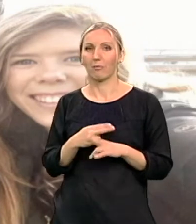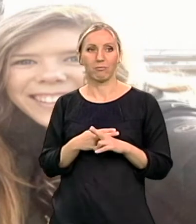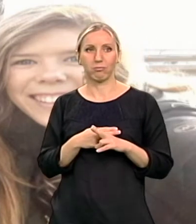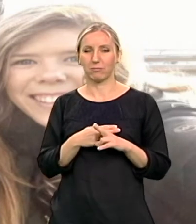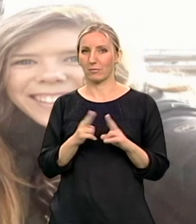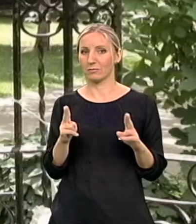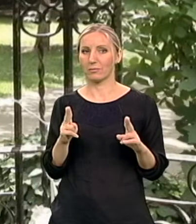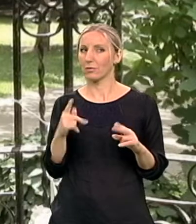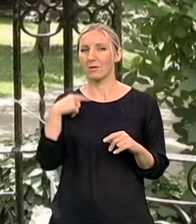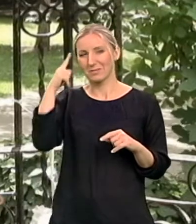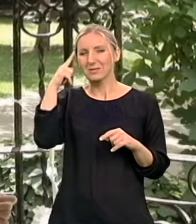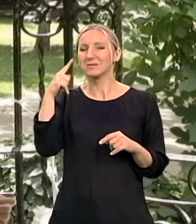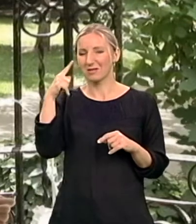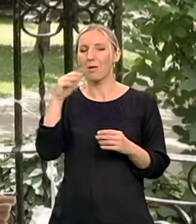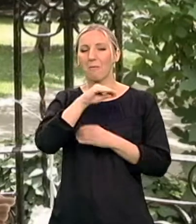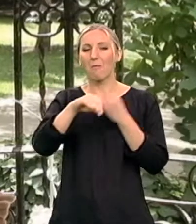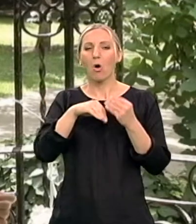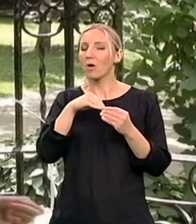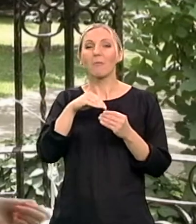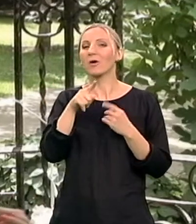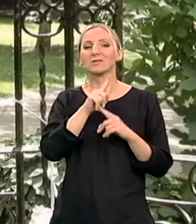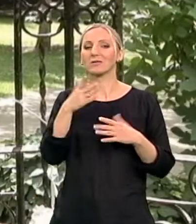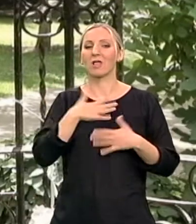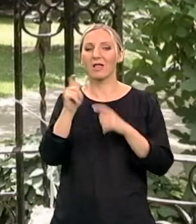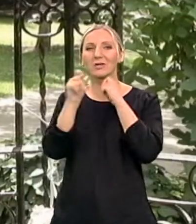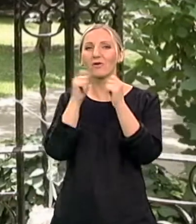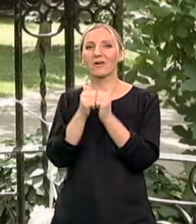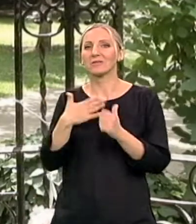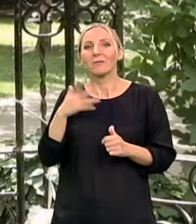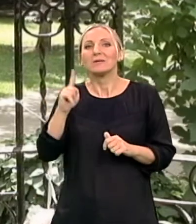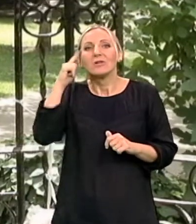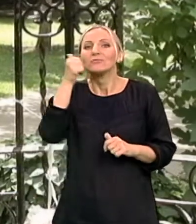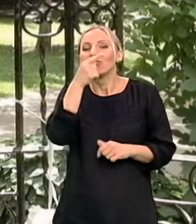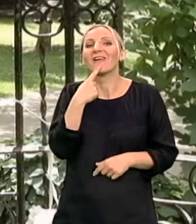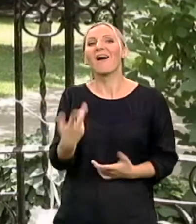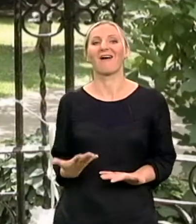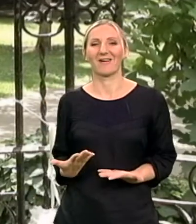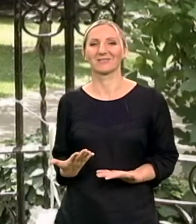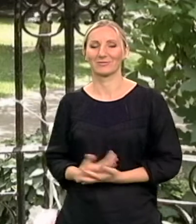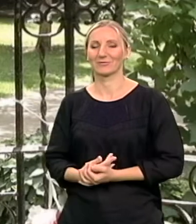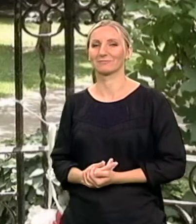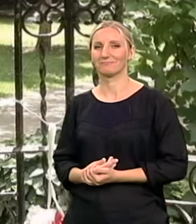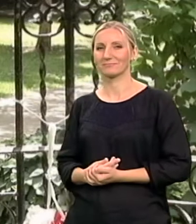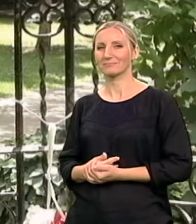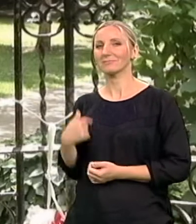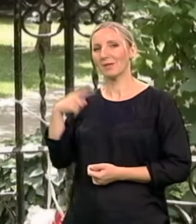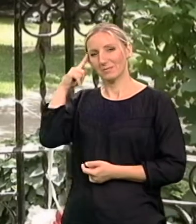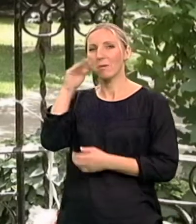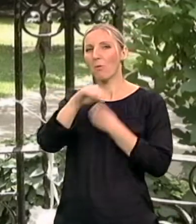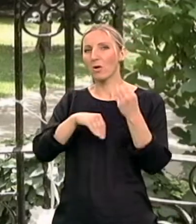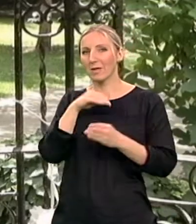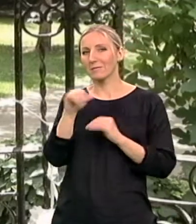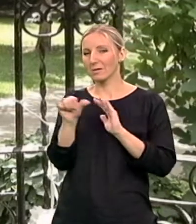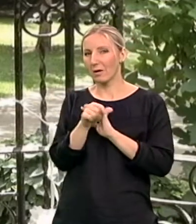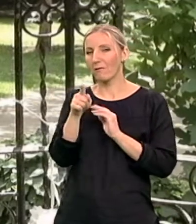svi su onako, mislim da niko je samo više nije pričao, nisu znali šta na kažu. I ja mislim da su onako potajno